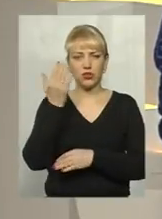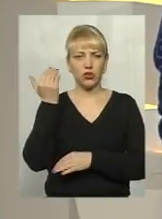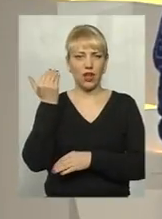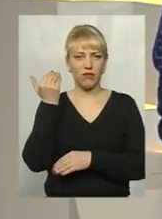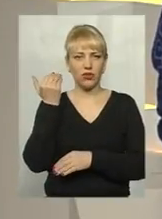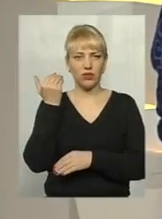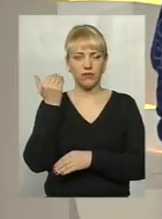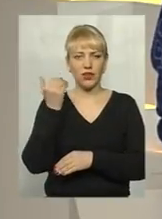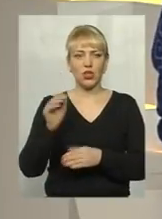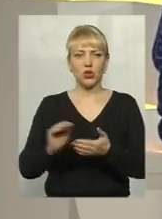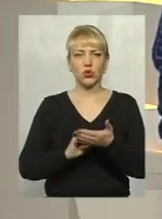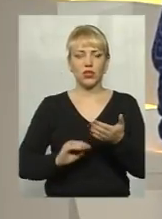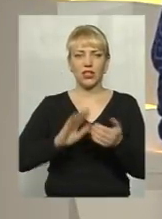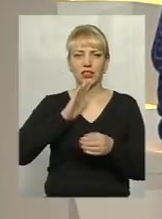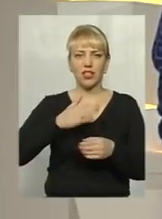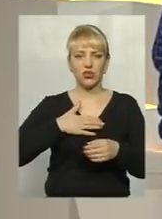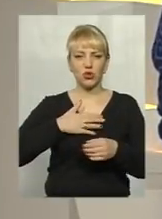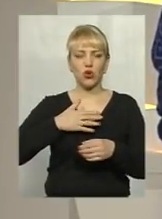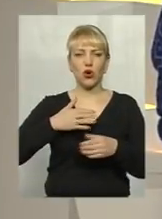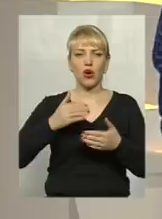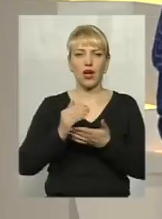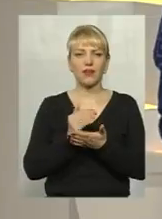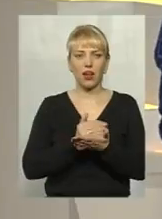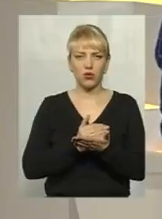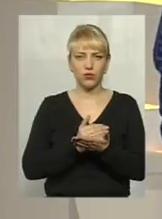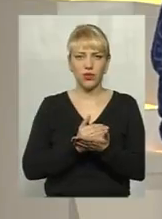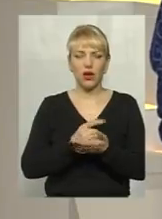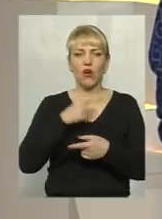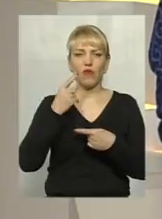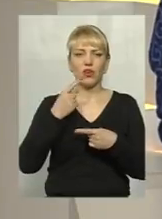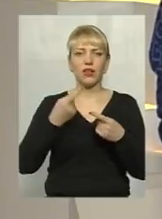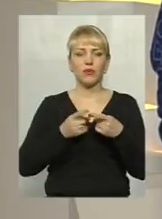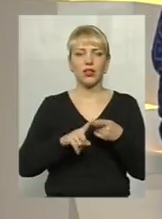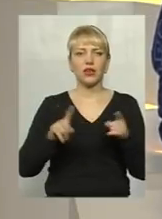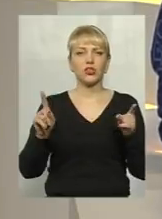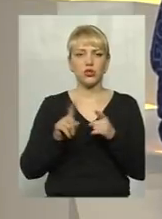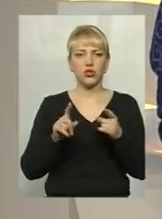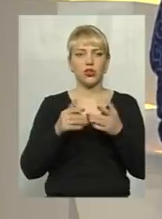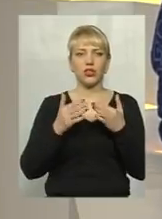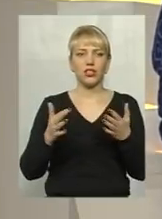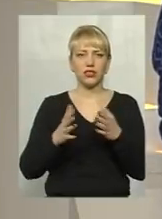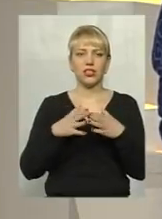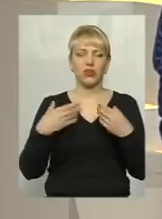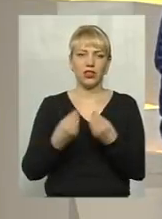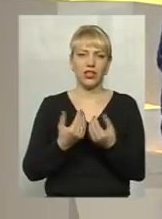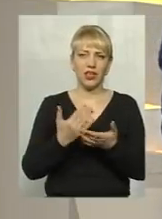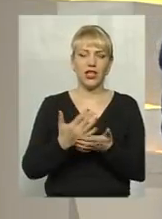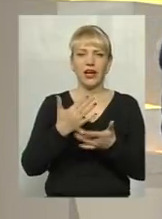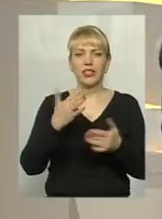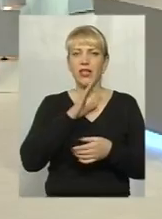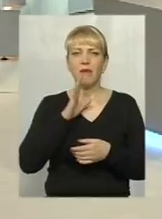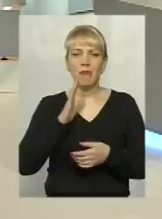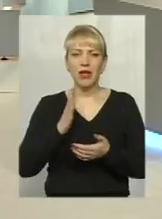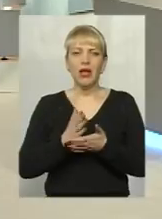Нещодавно журналісти нашого каналу говорили про те, що різні родини є, різні мами, різні